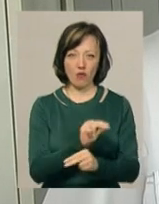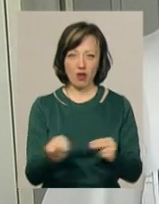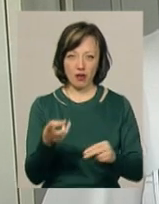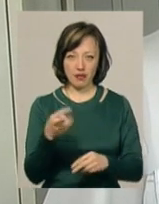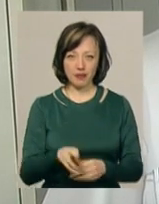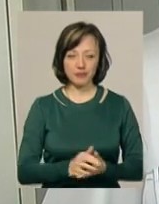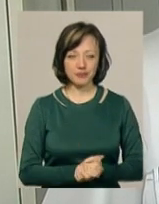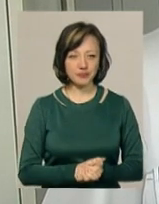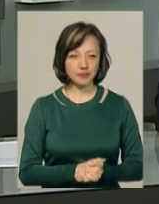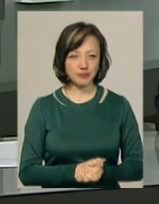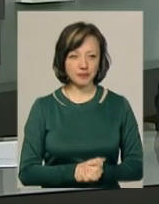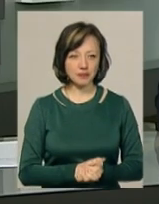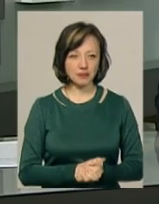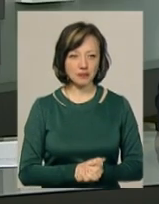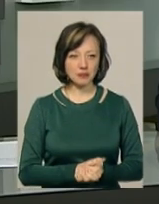лікування.